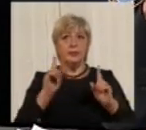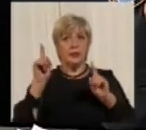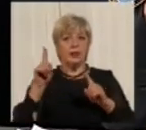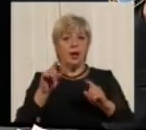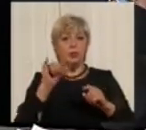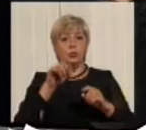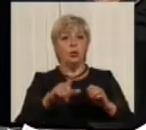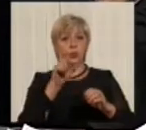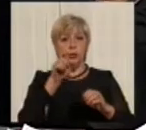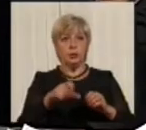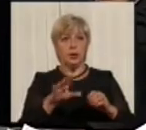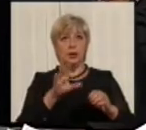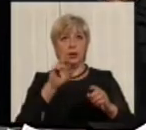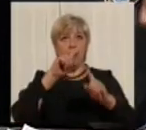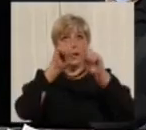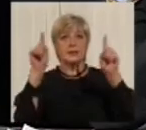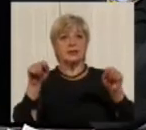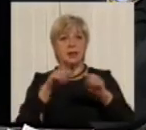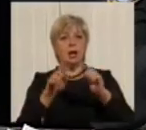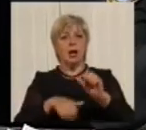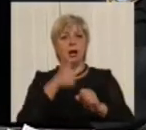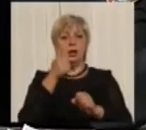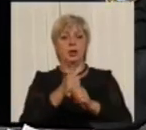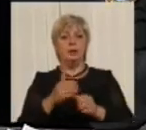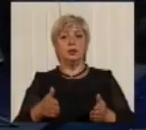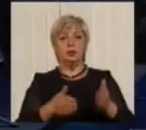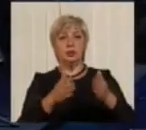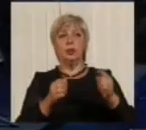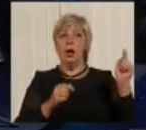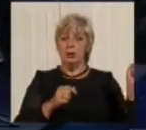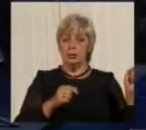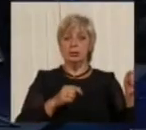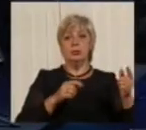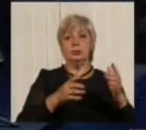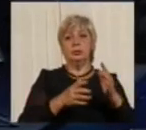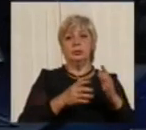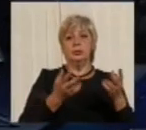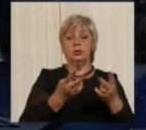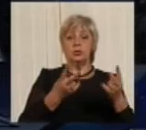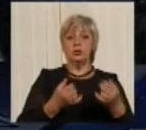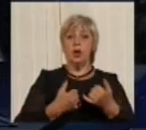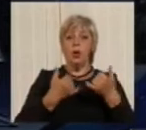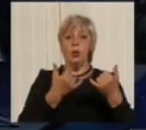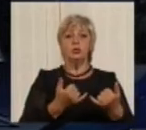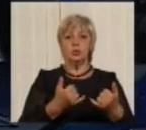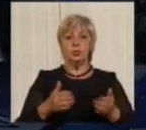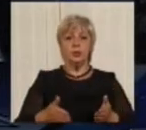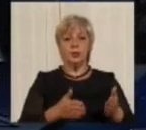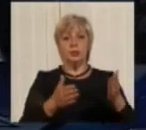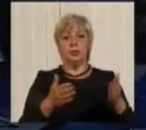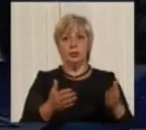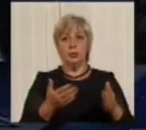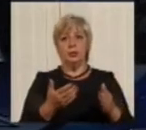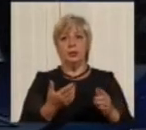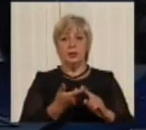«главна дорога», а от тієї людини не має знаку «уступить дорогу». І він серед це може трапитися в ДТП.